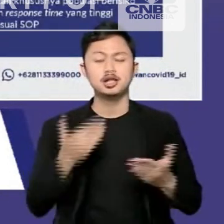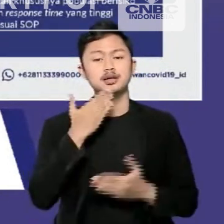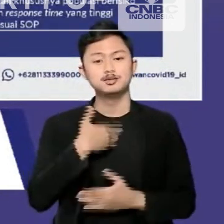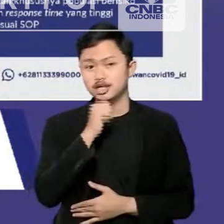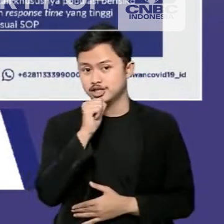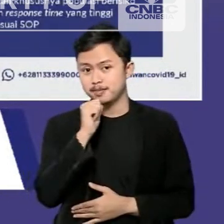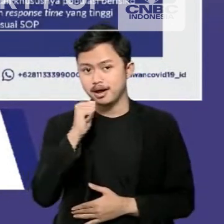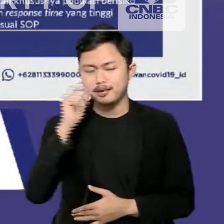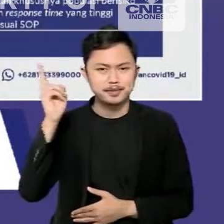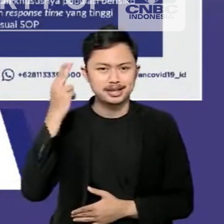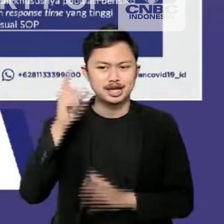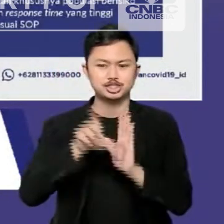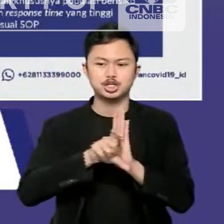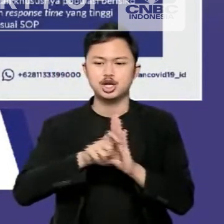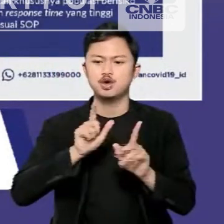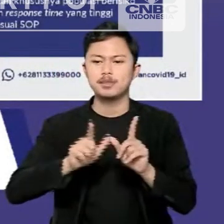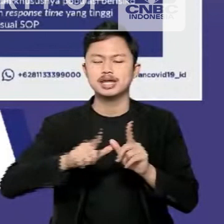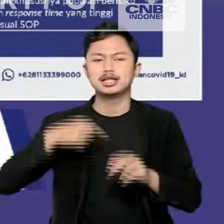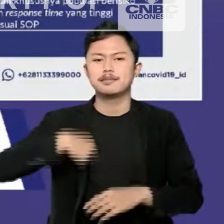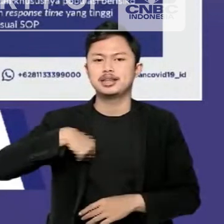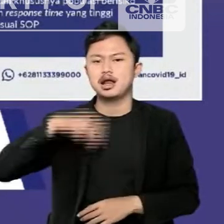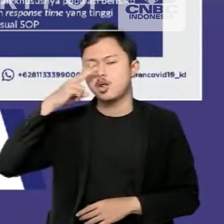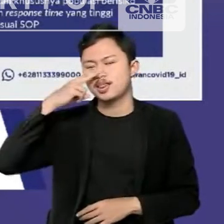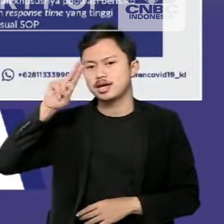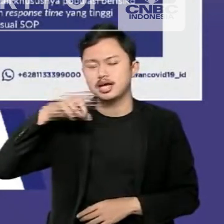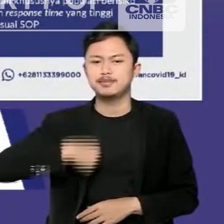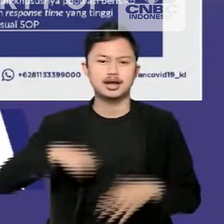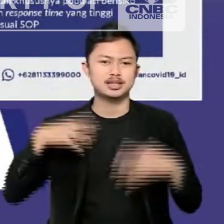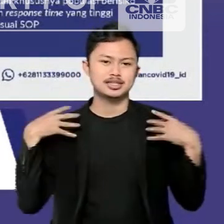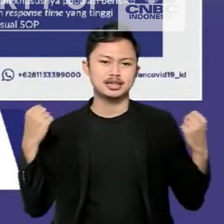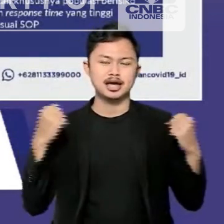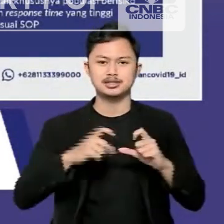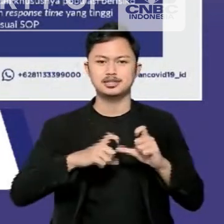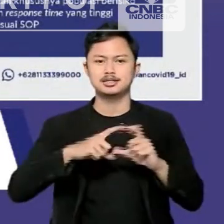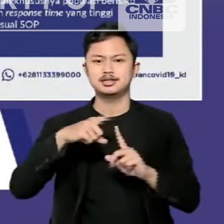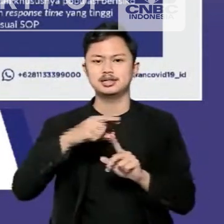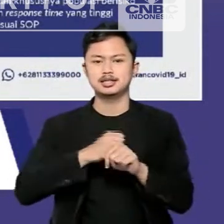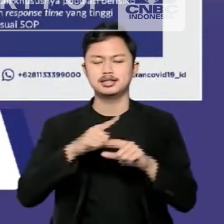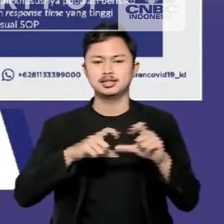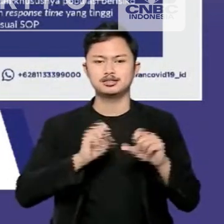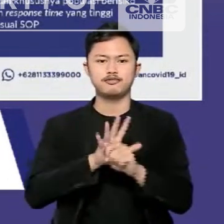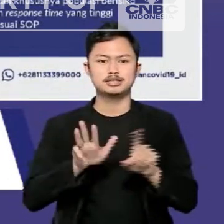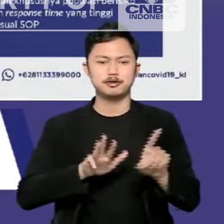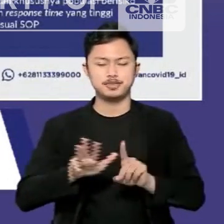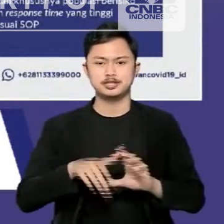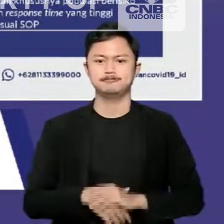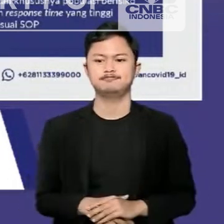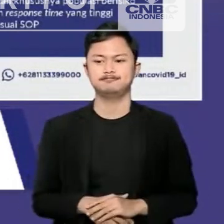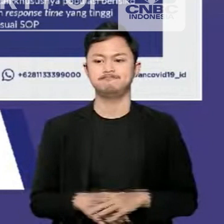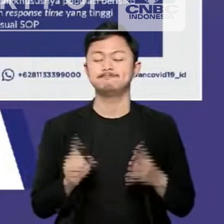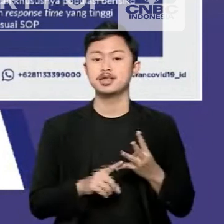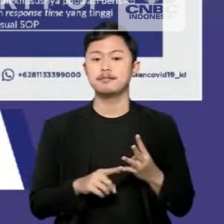pemerintah, misalnya website Kementerian Luar Negeri, Kementerian Kesehatan, dan Satgas COVID-19. Keempat,